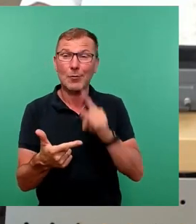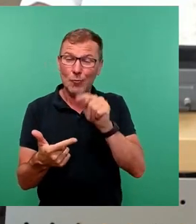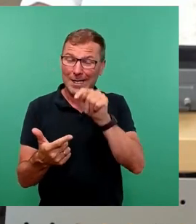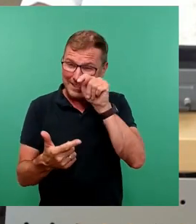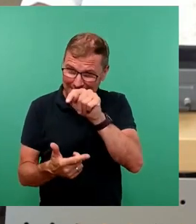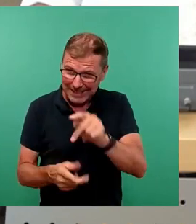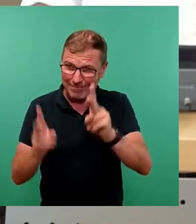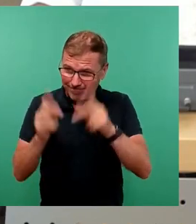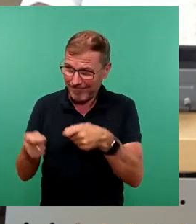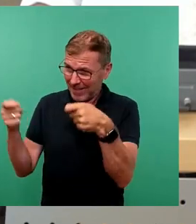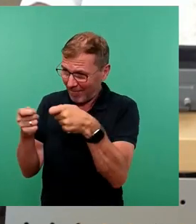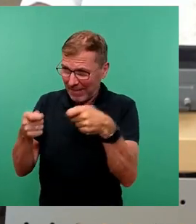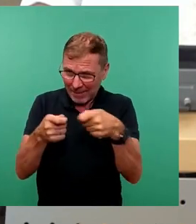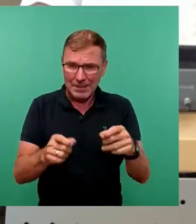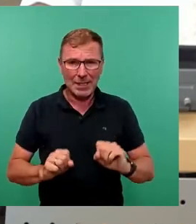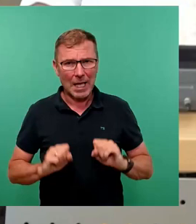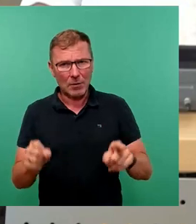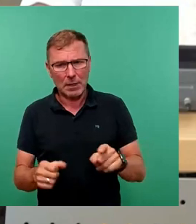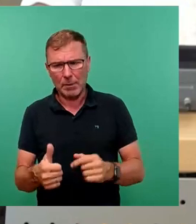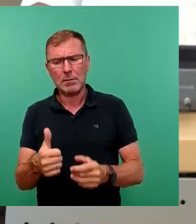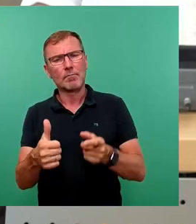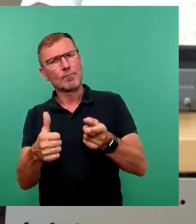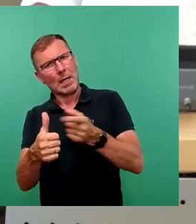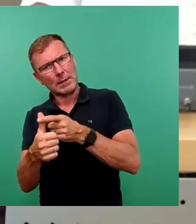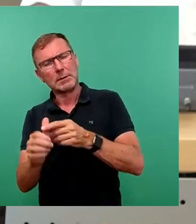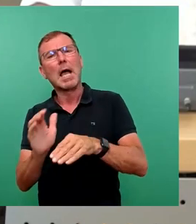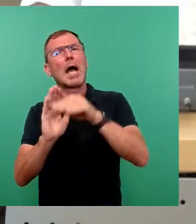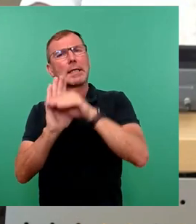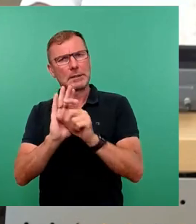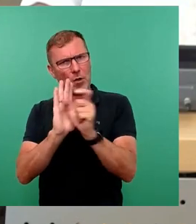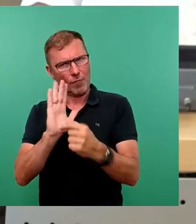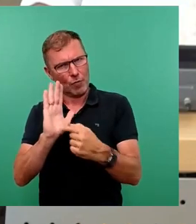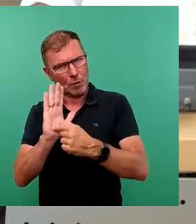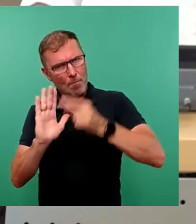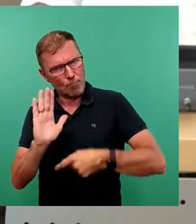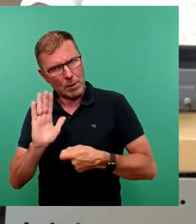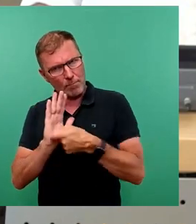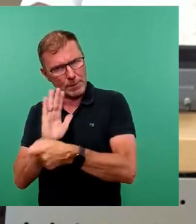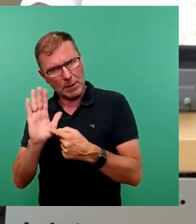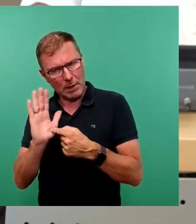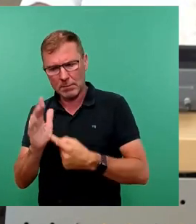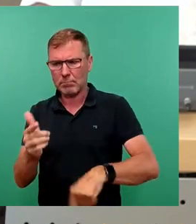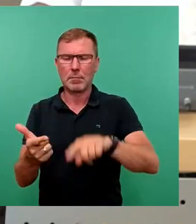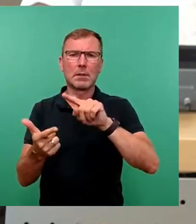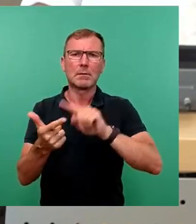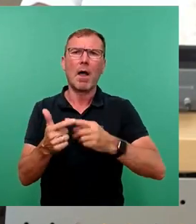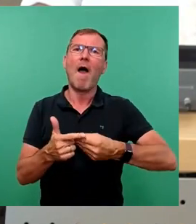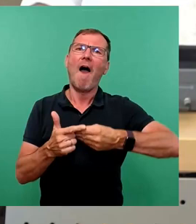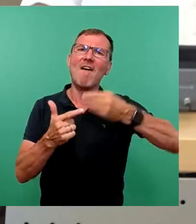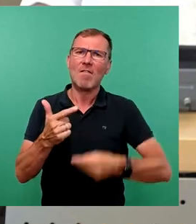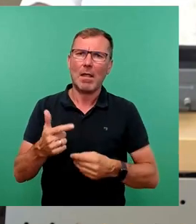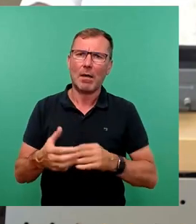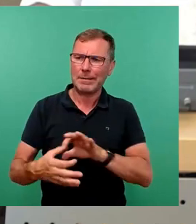wirklich finanziert und umgesetzt, die a, entweder gesetzlich vorgeschrieben sind, b, vertraglich gebunden